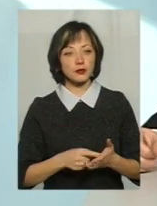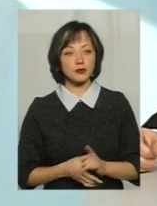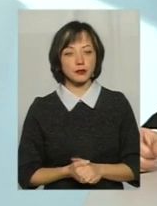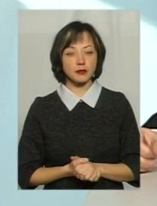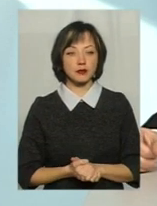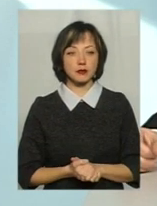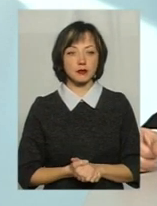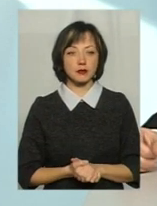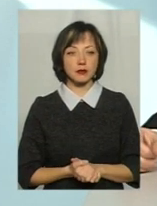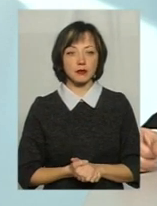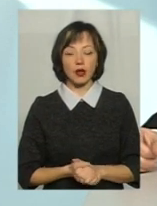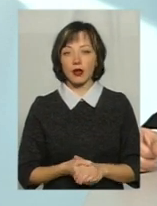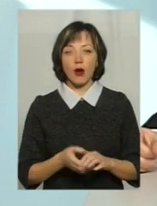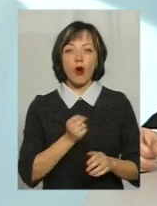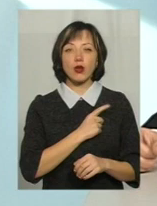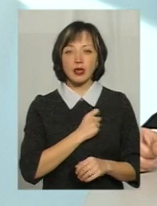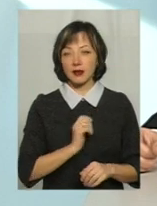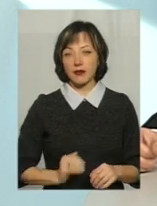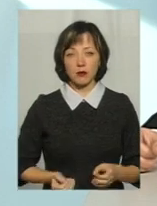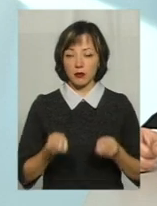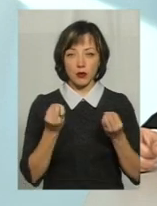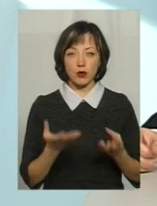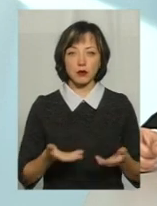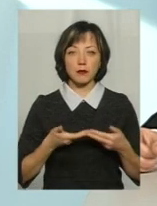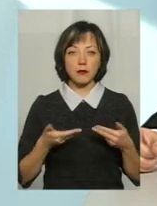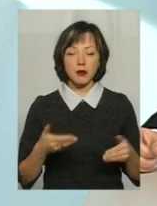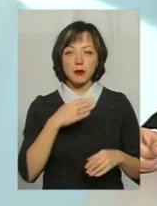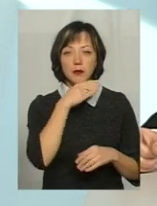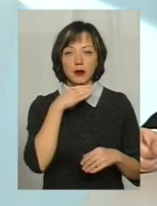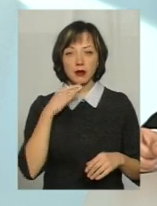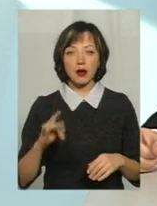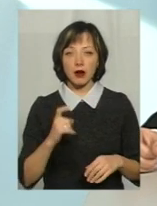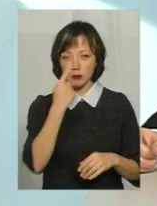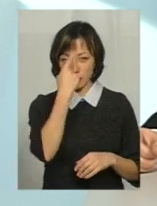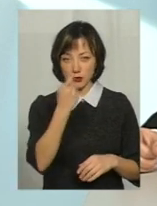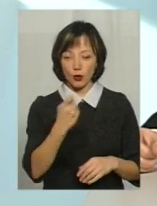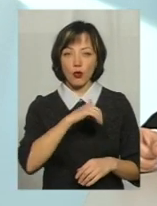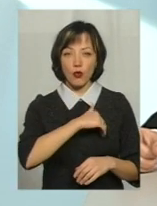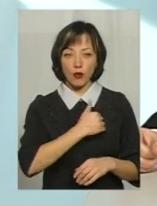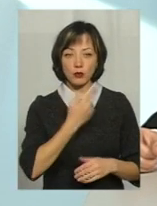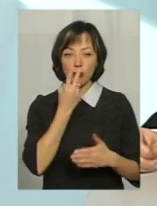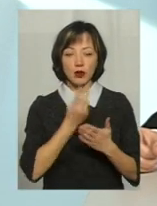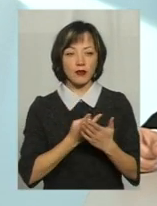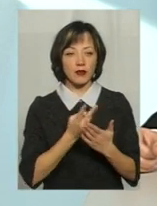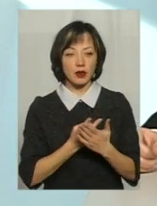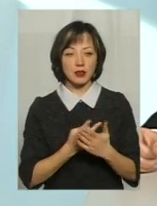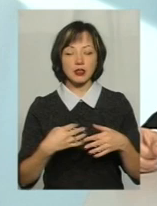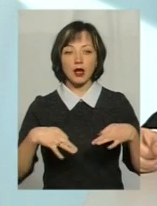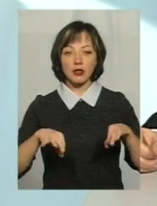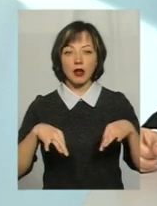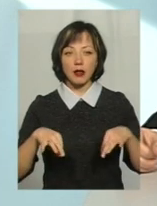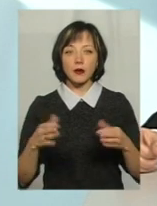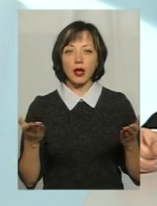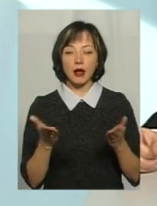Ну, по досвітам все дуже просто. Ми неодноразово їх попереджали, що ми хочемо подивитися на той транспорт,